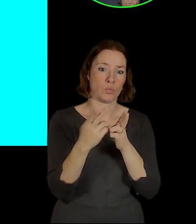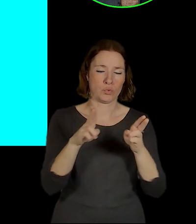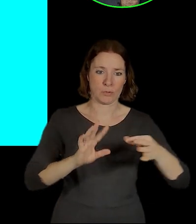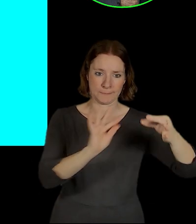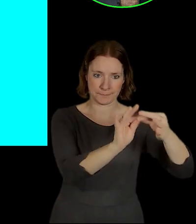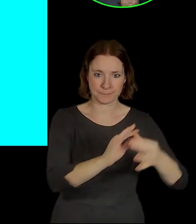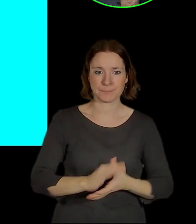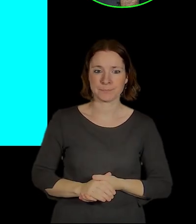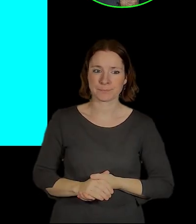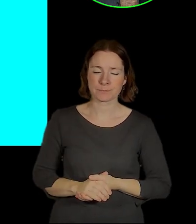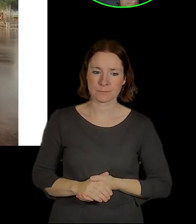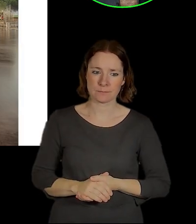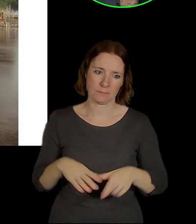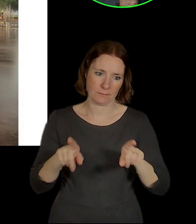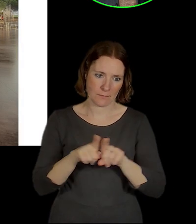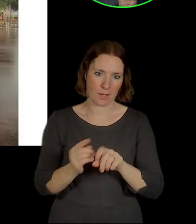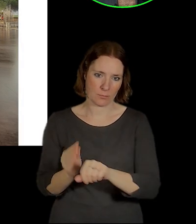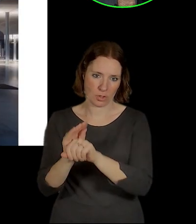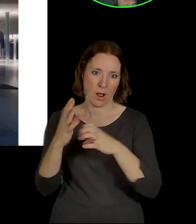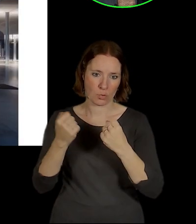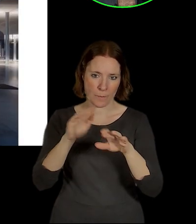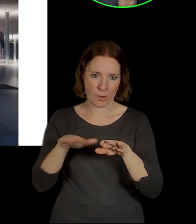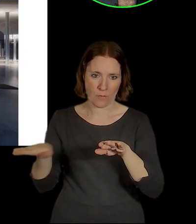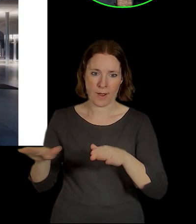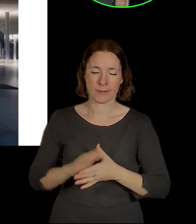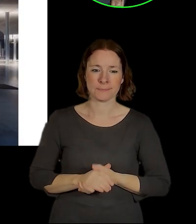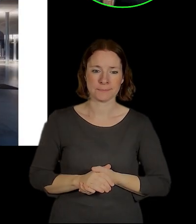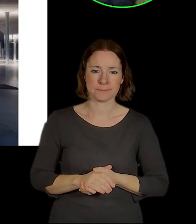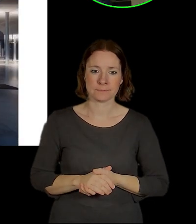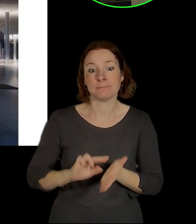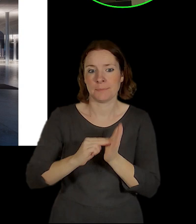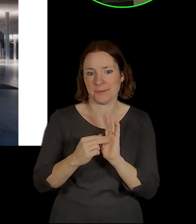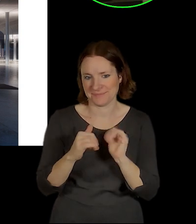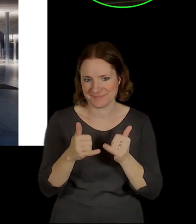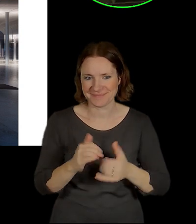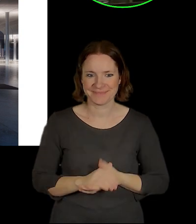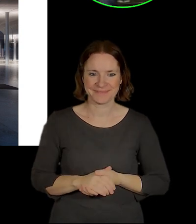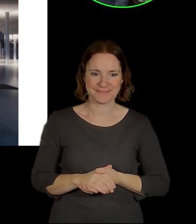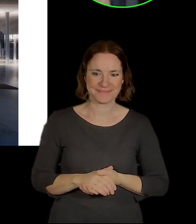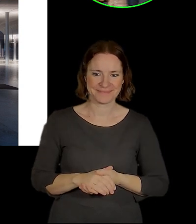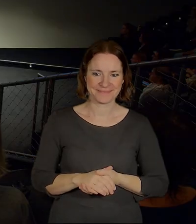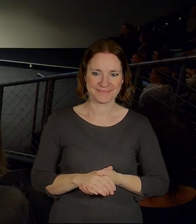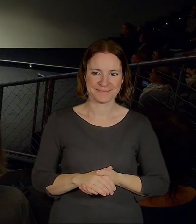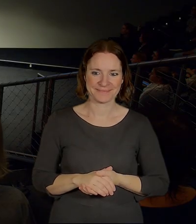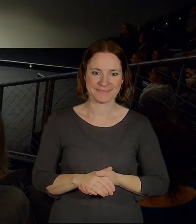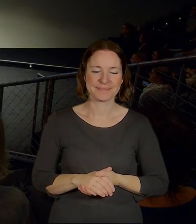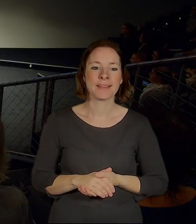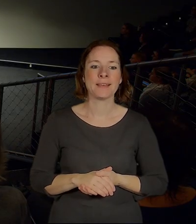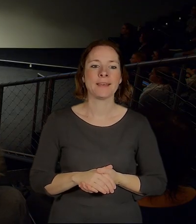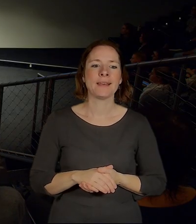i to P plus R parkoviště. Tak to je takový plán. Ještě k té dlouhé míly.